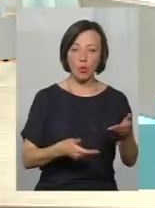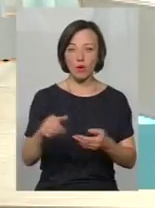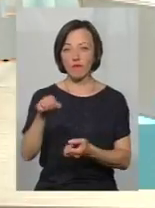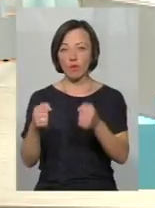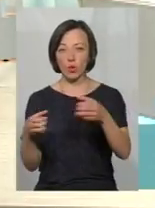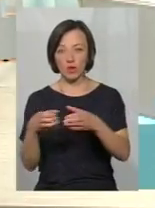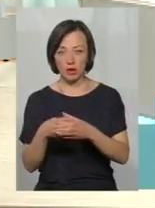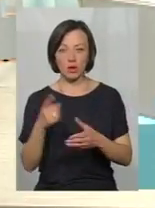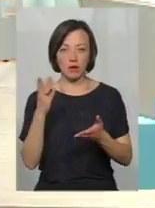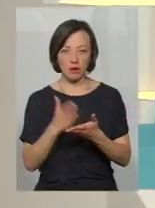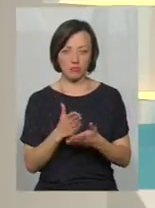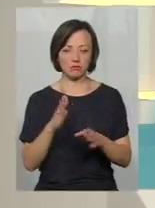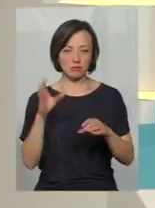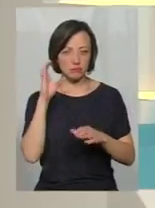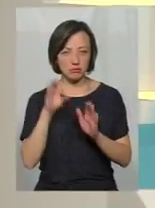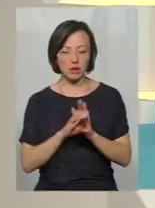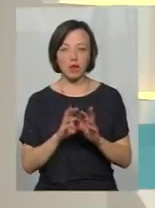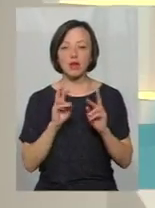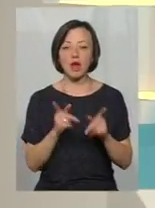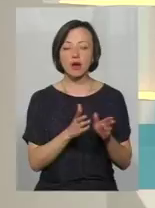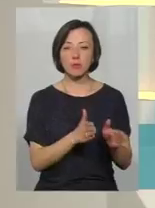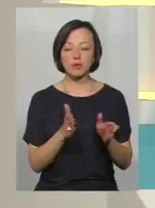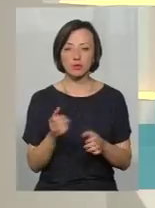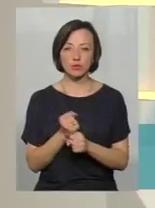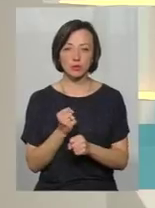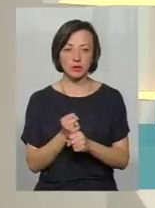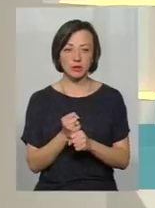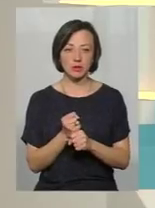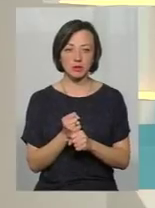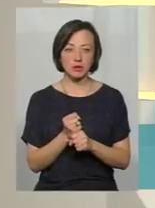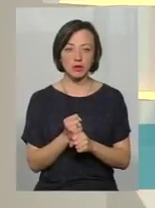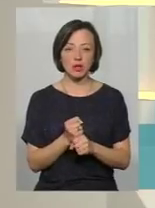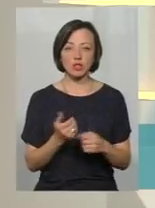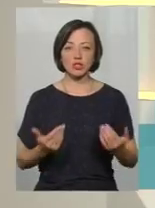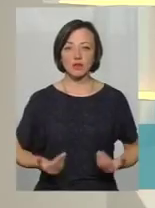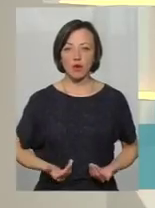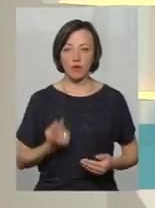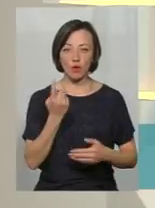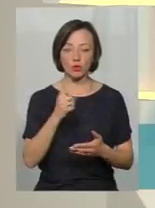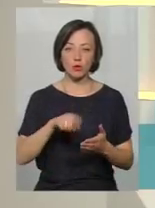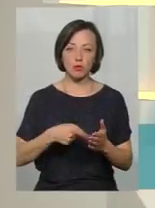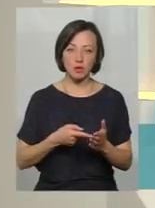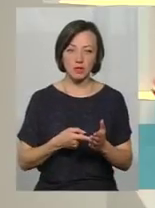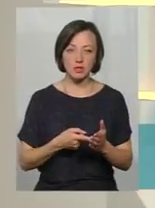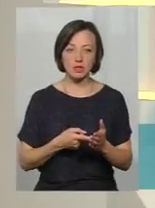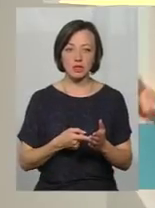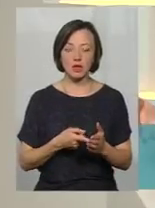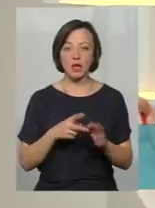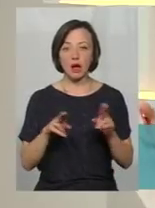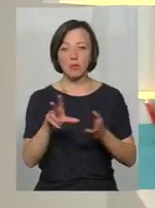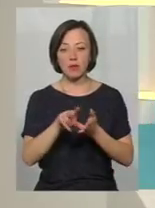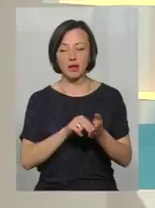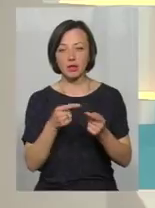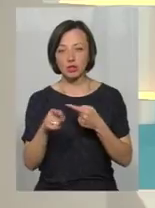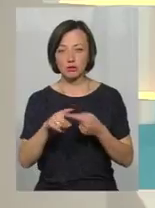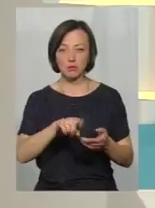яким чином зараз мав би працювати механізм, аби от ми, хто живе в одному місті, чи як приклад іншим